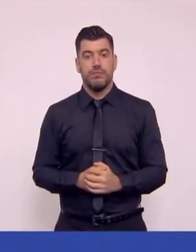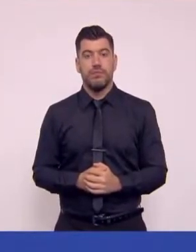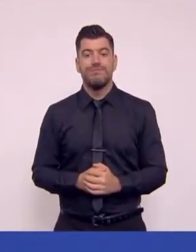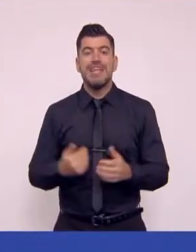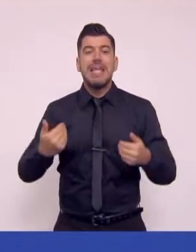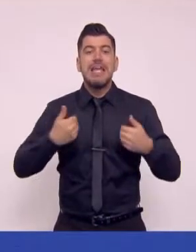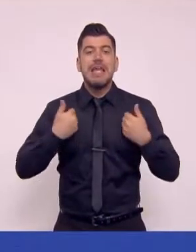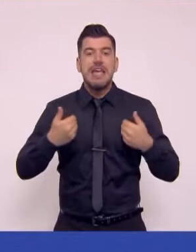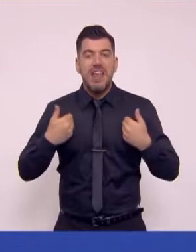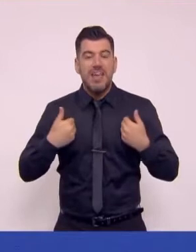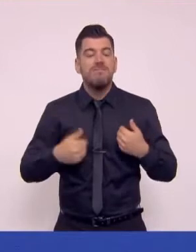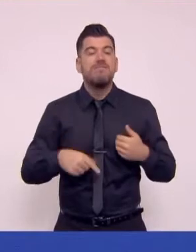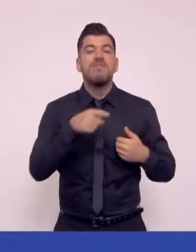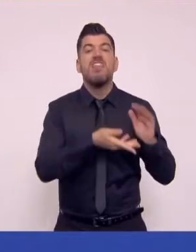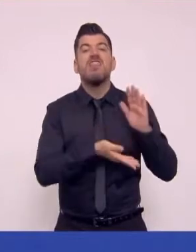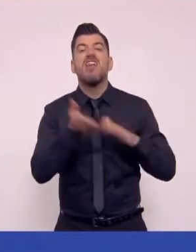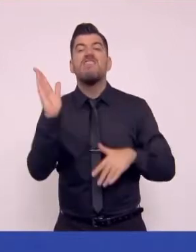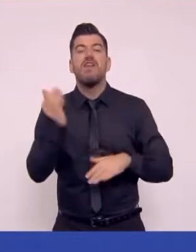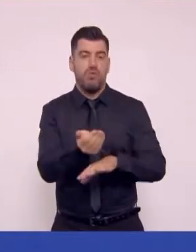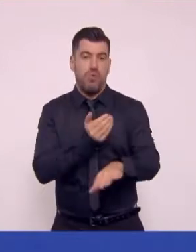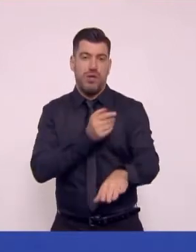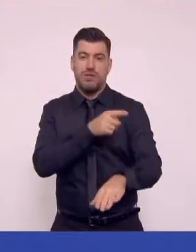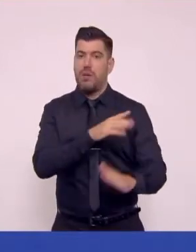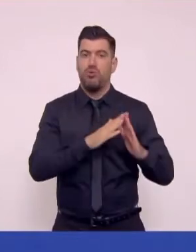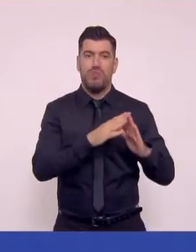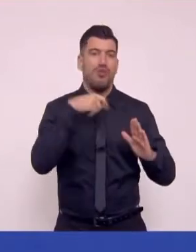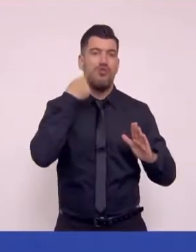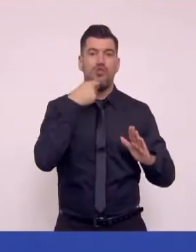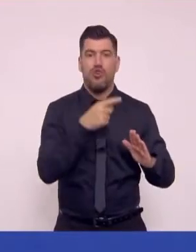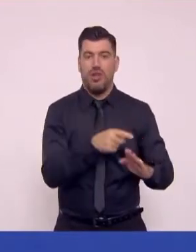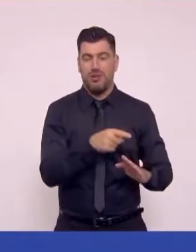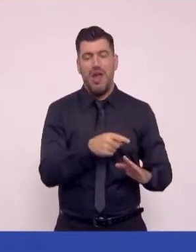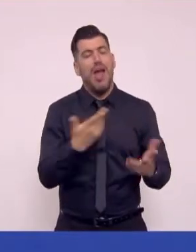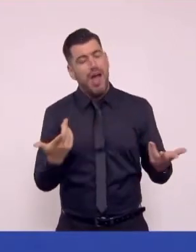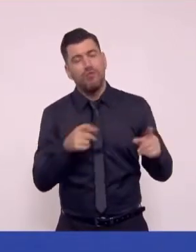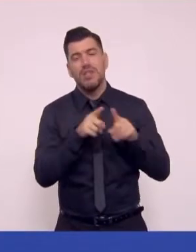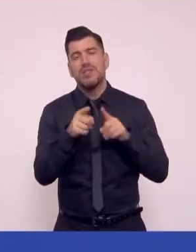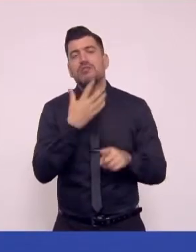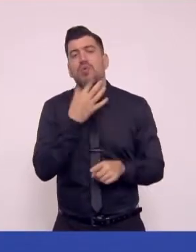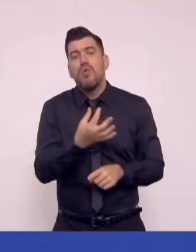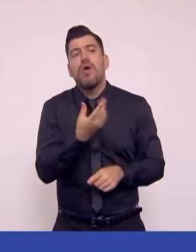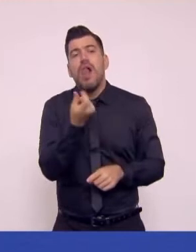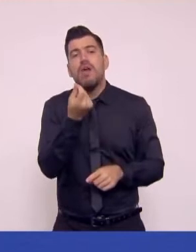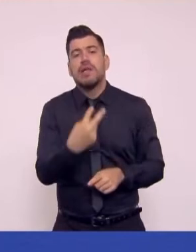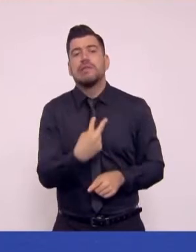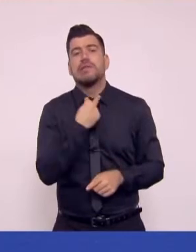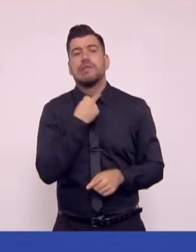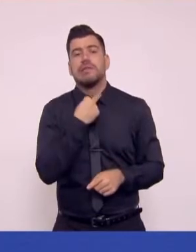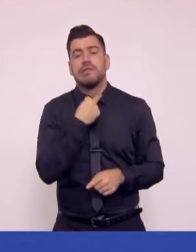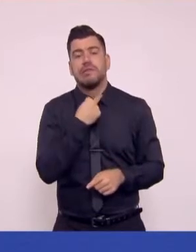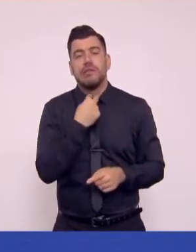νέων μας. Αυτό συνδέεται προφανώς με οικονομικούς παράγοντες, με την οικονομική ανεξαρτητοποίηση, στην οποία πρέπει να